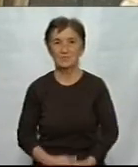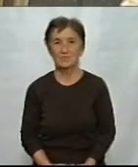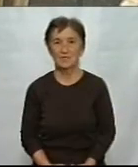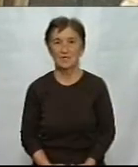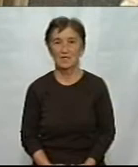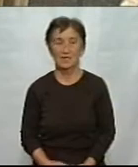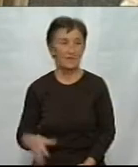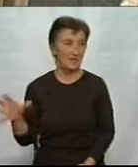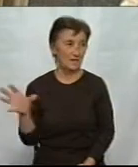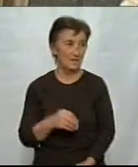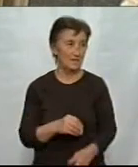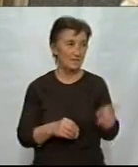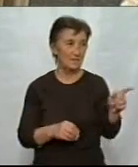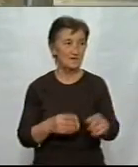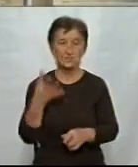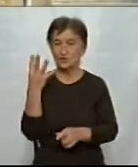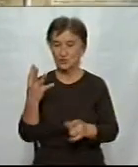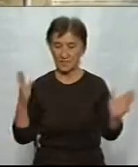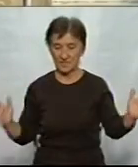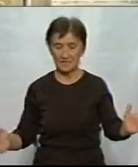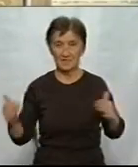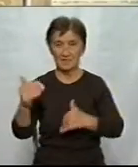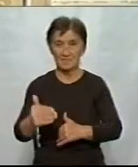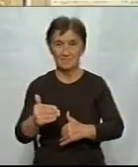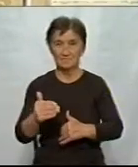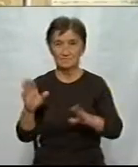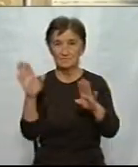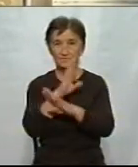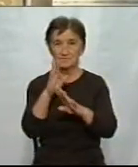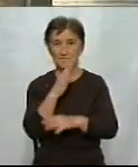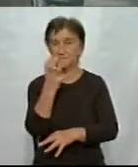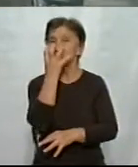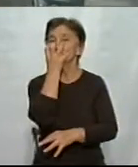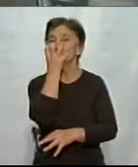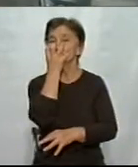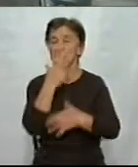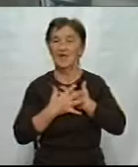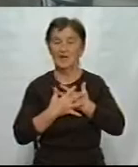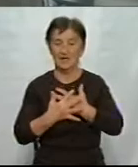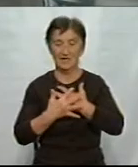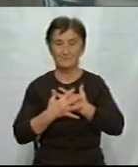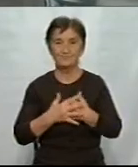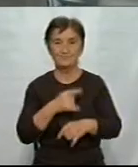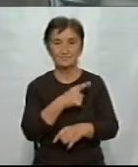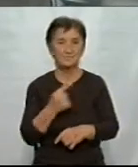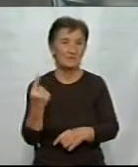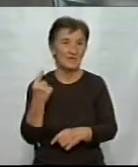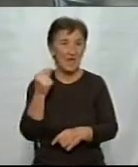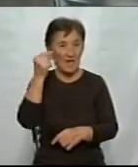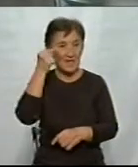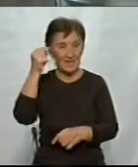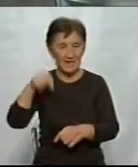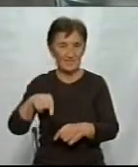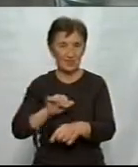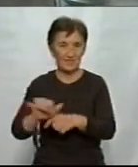Ці чотири кисневі концентратори привезли до будівлі обласної лікарні. Вартість одного такого концентратору китайського виробництва – 47